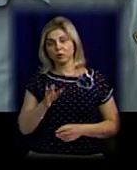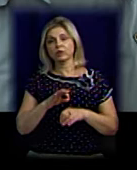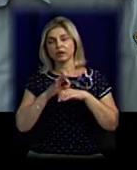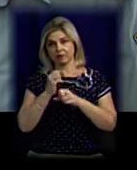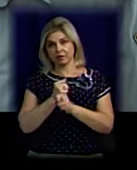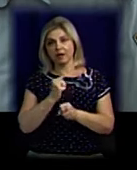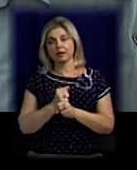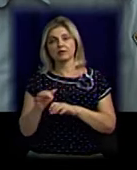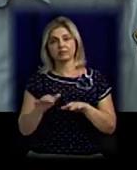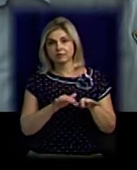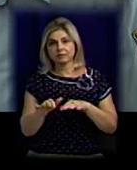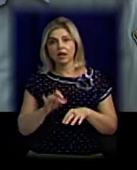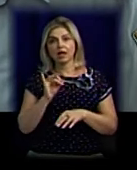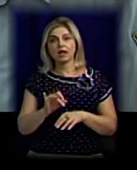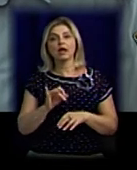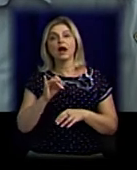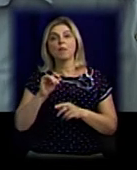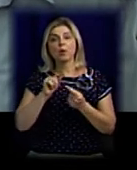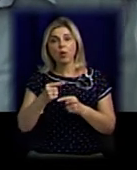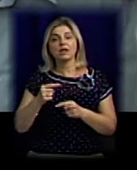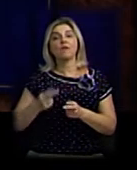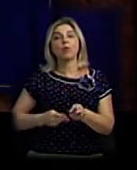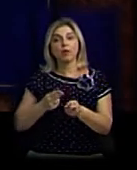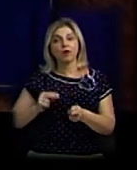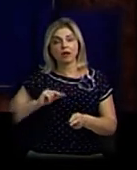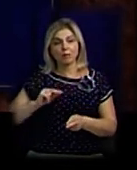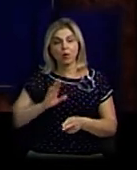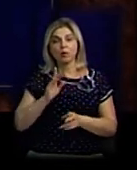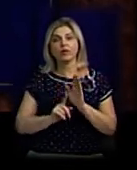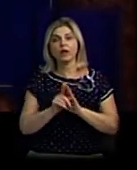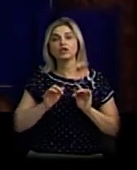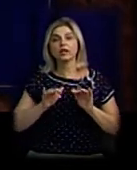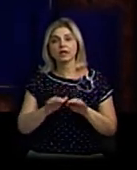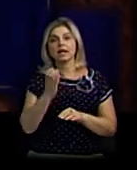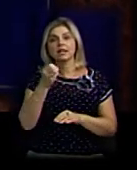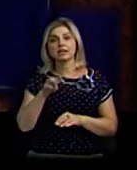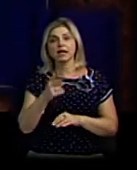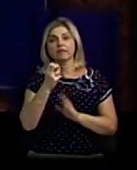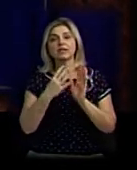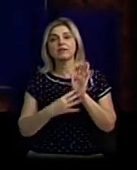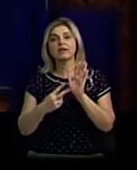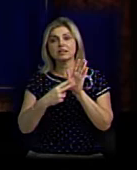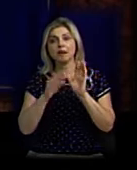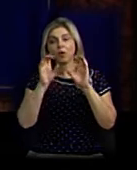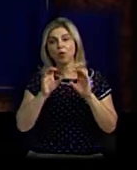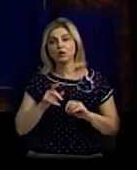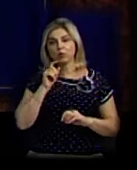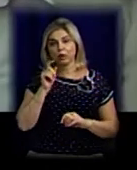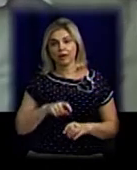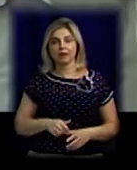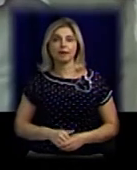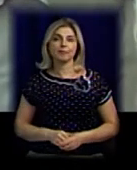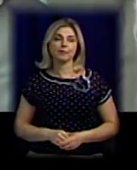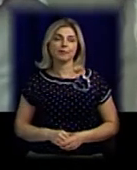Також проти працівників «Укрзалізниці» буде порушено справу за статтею 297 кримінального кодексу України.